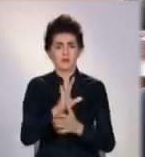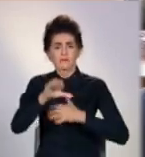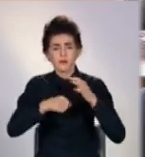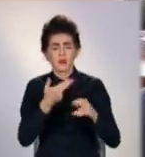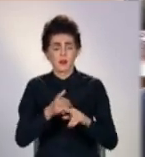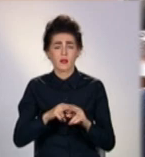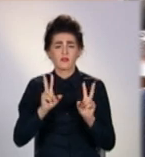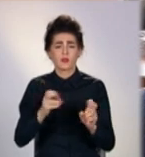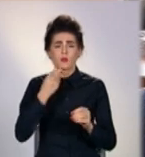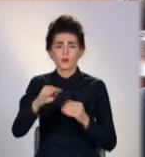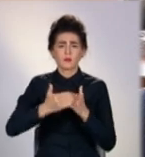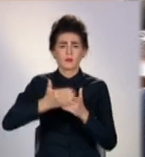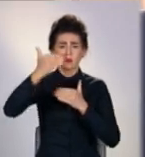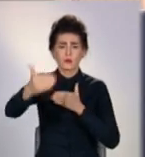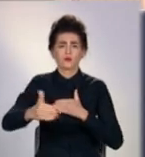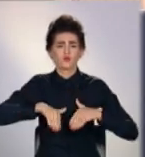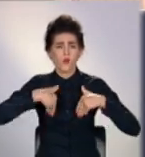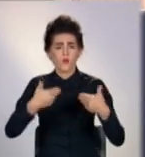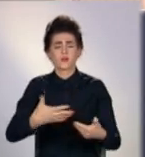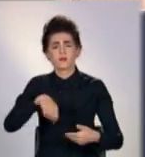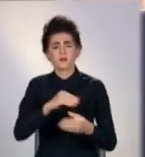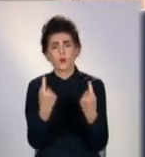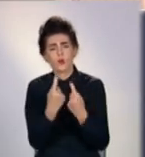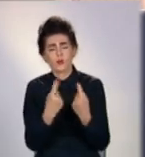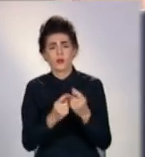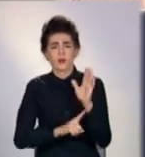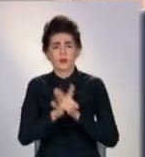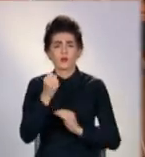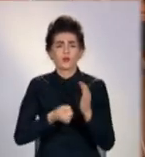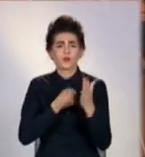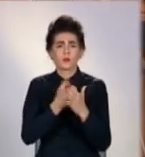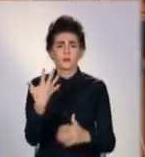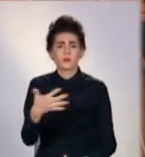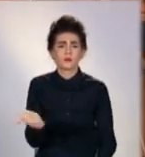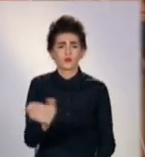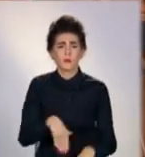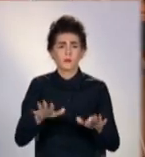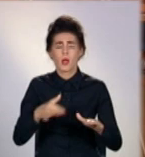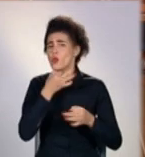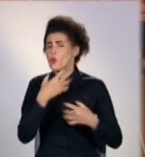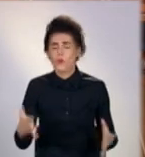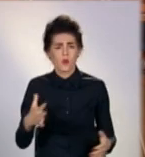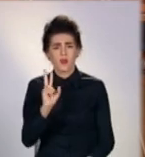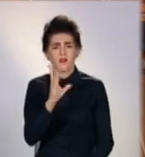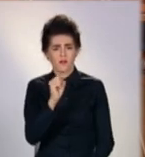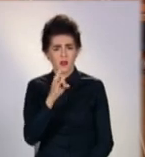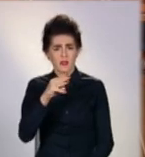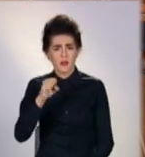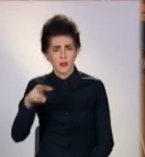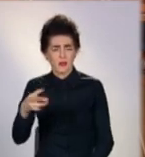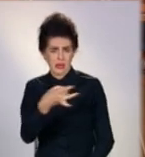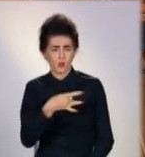Триматися подалі автори радять своїм одноліткам від 50 місць. Якби квартал ми не заходили, практично в кожному